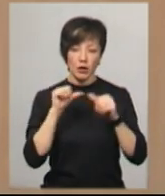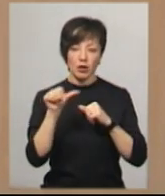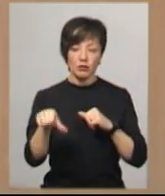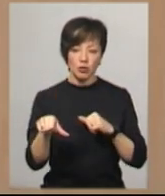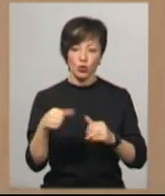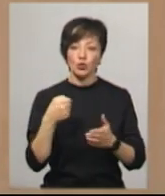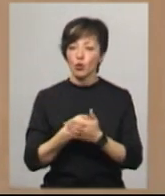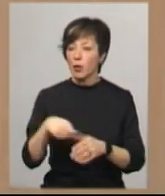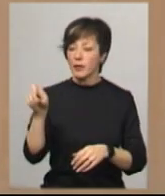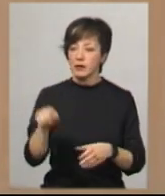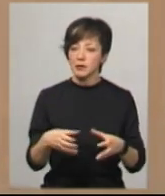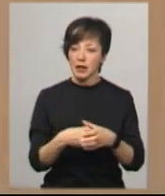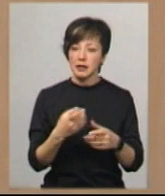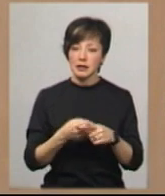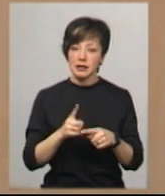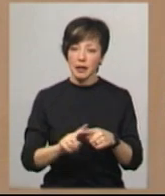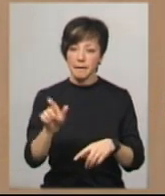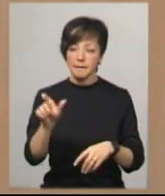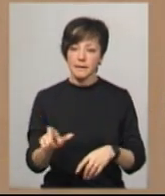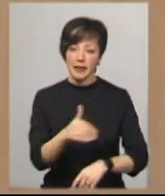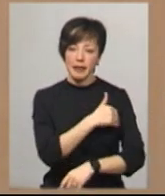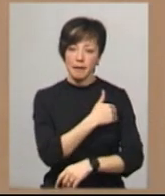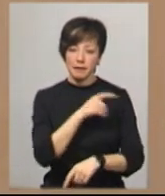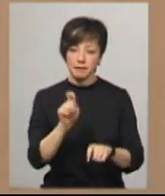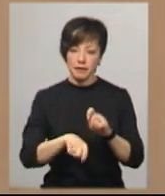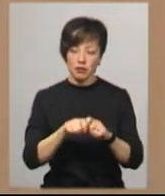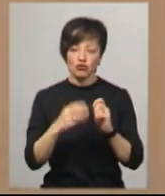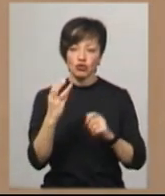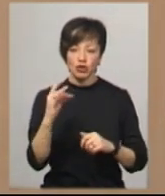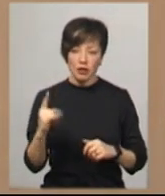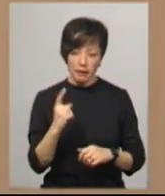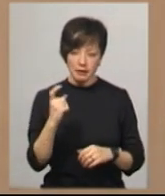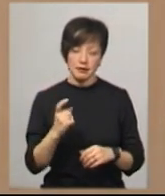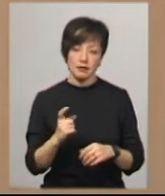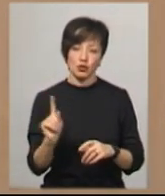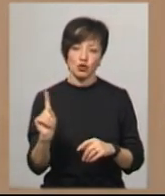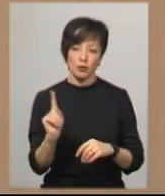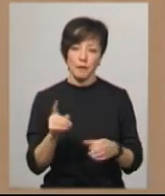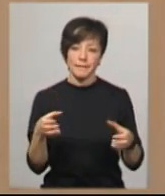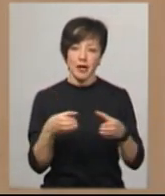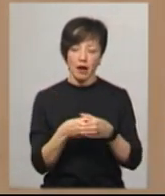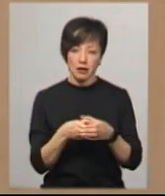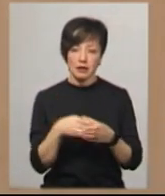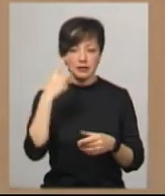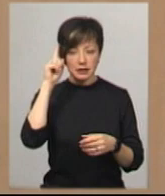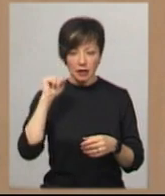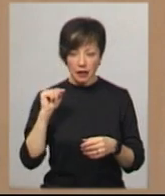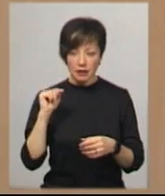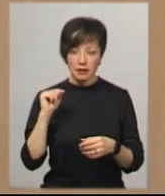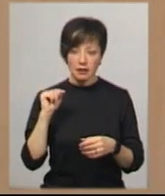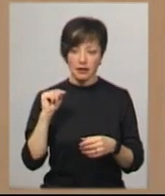того, до приїзду бригади цей пацієнт вимірює температуру ще раз, щоб бригада знала,